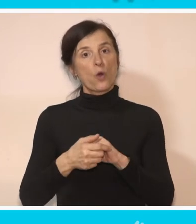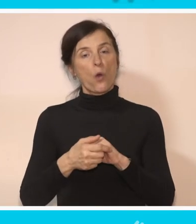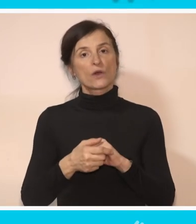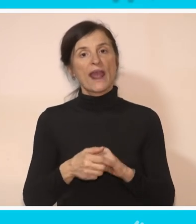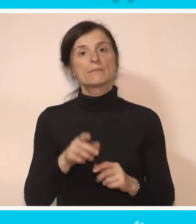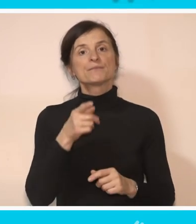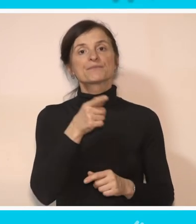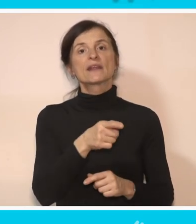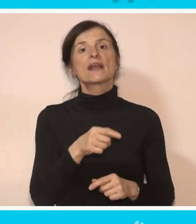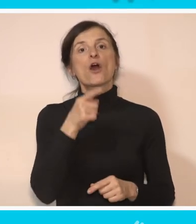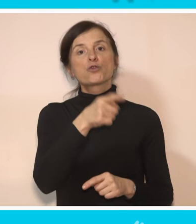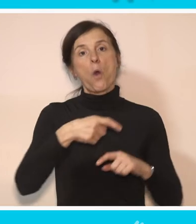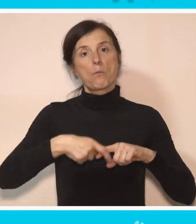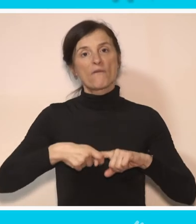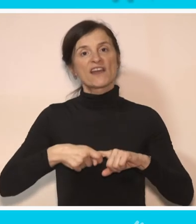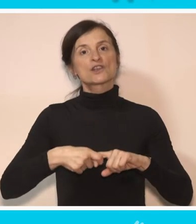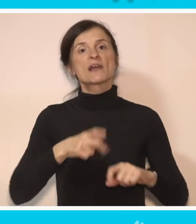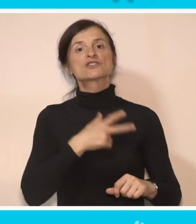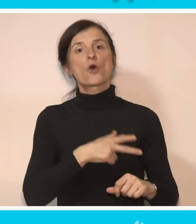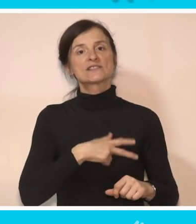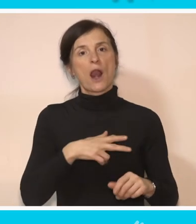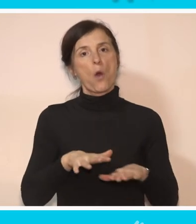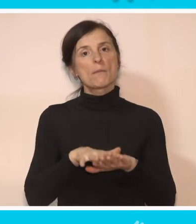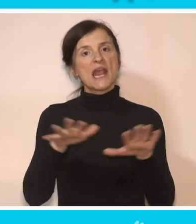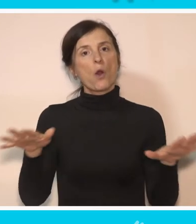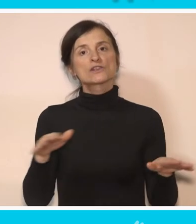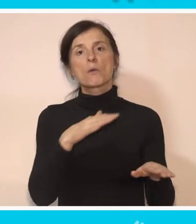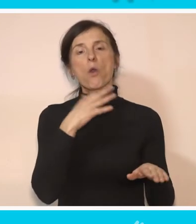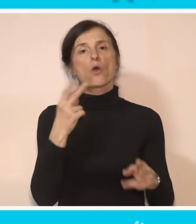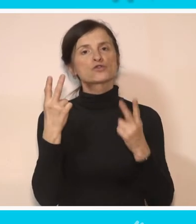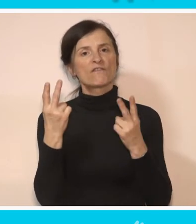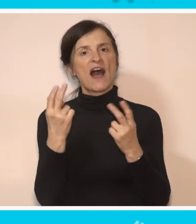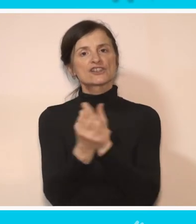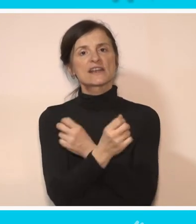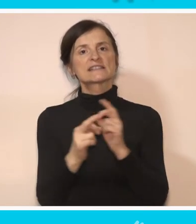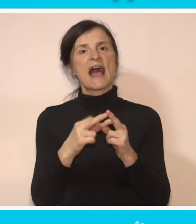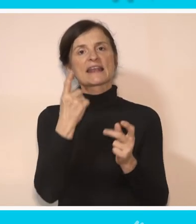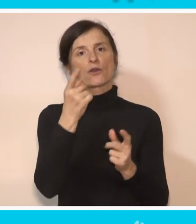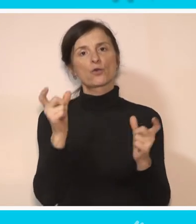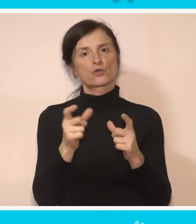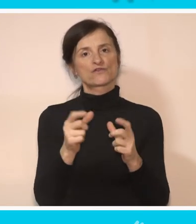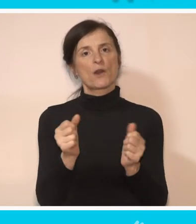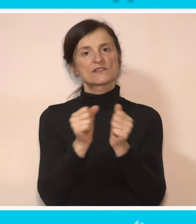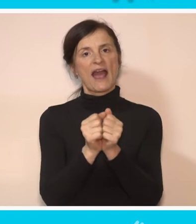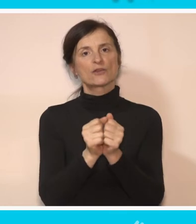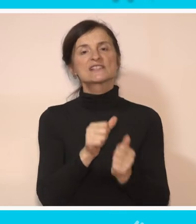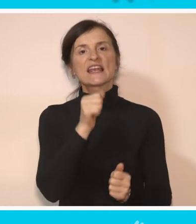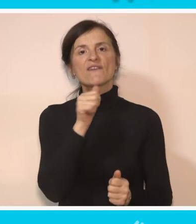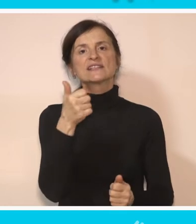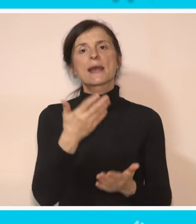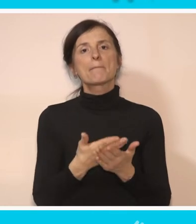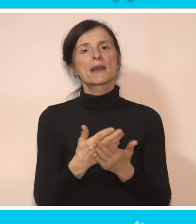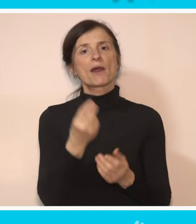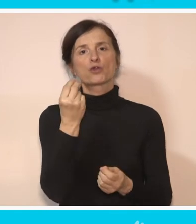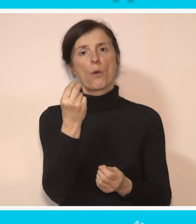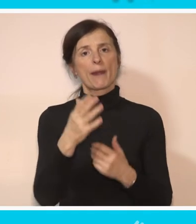da kažemo da to povežemo sa socijalnom inkluzijom, su jako važne za jednu društvenu zajednicu. Ivanjica